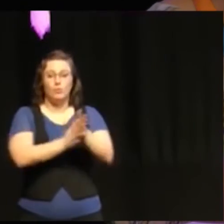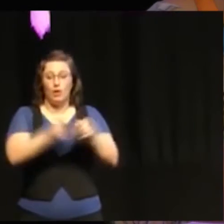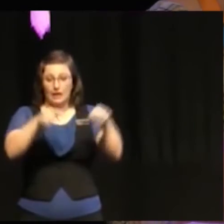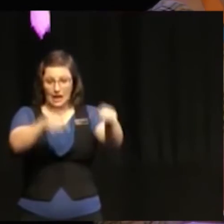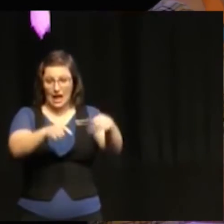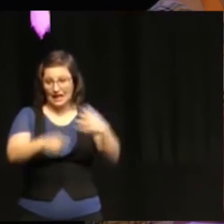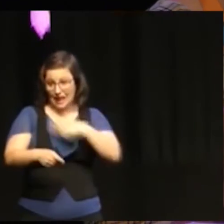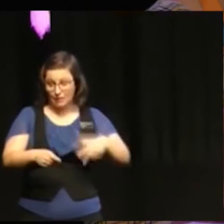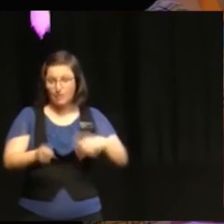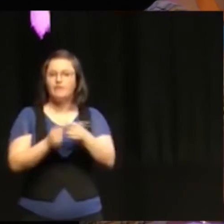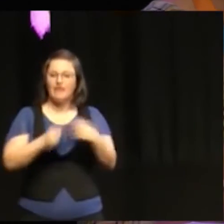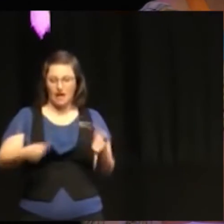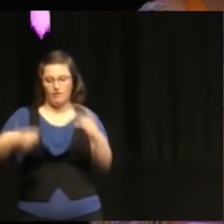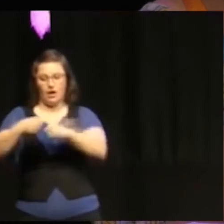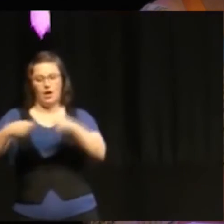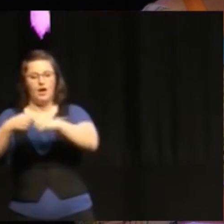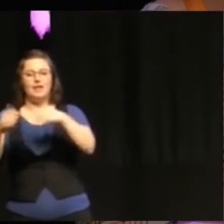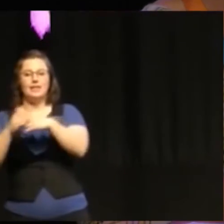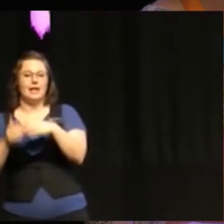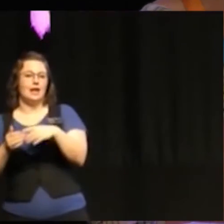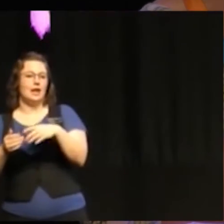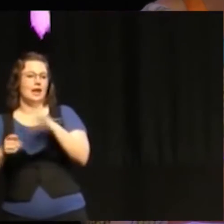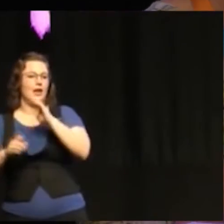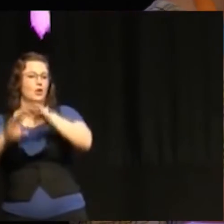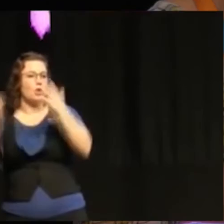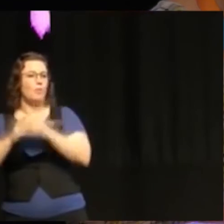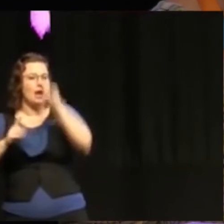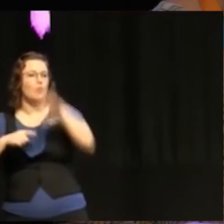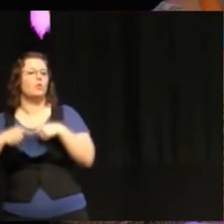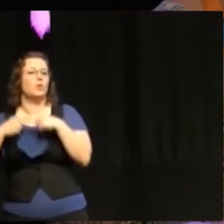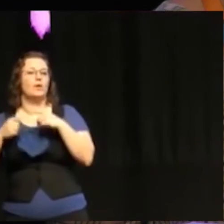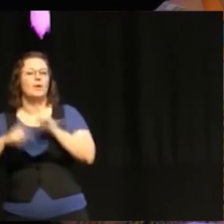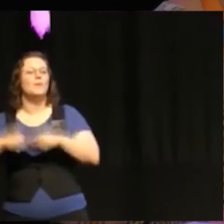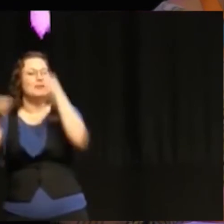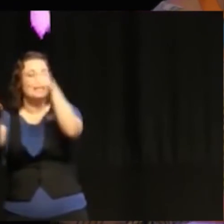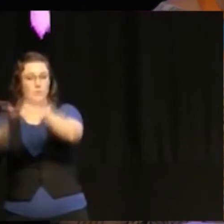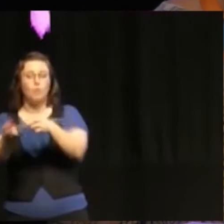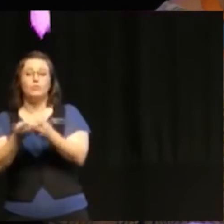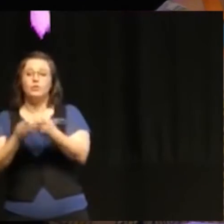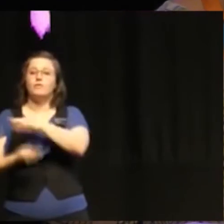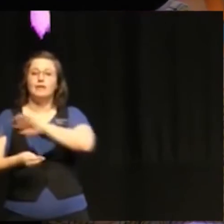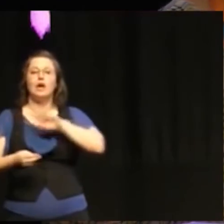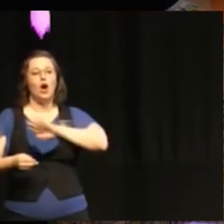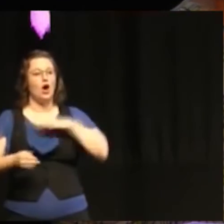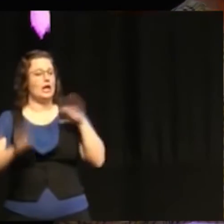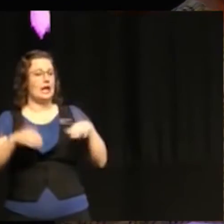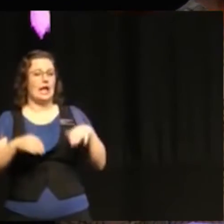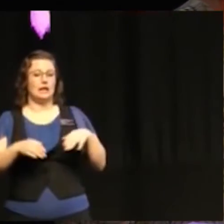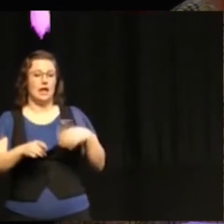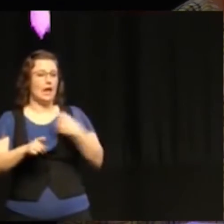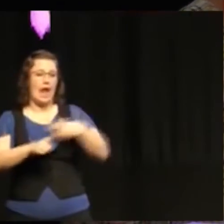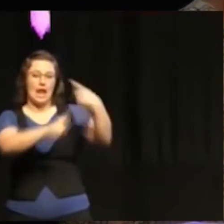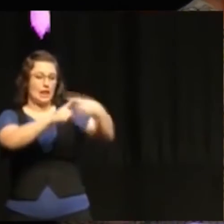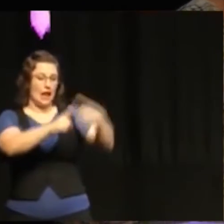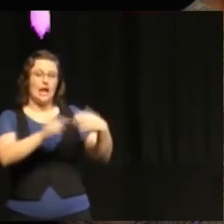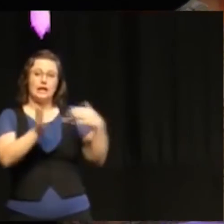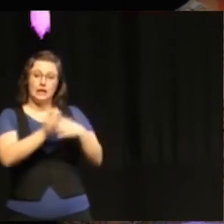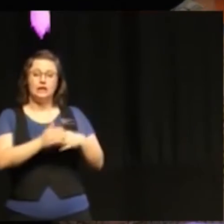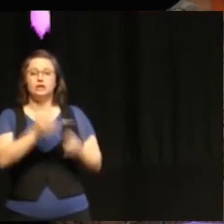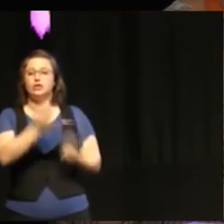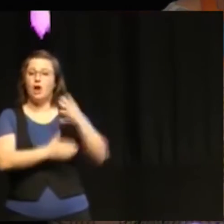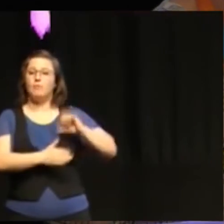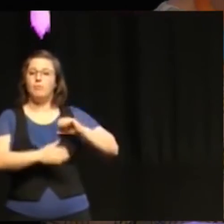recommendations to the SDGs and thereby we already have elements for a national action plan. We have done a specific